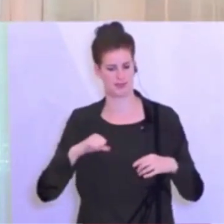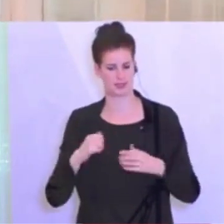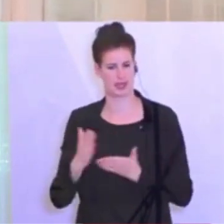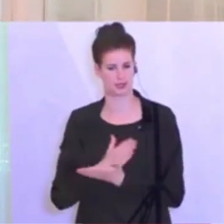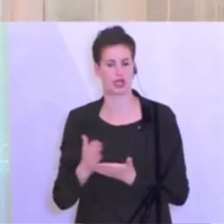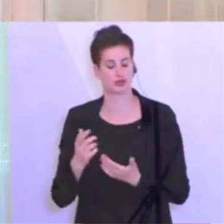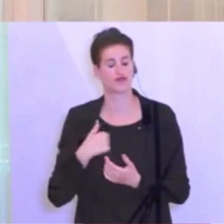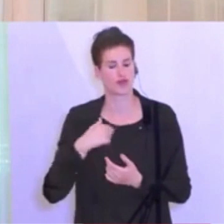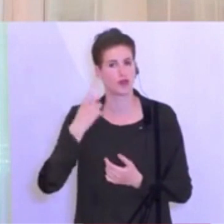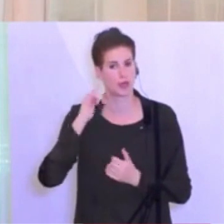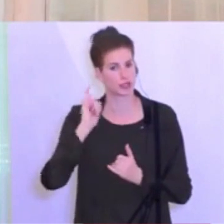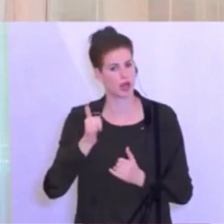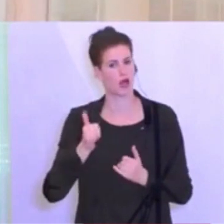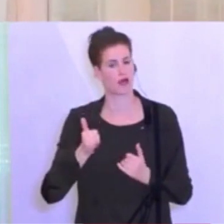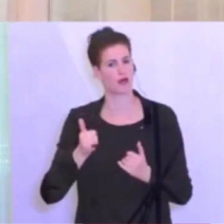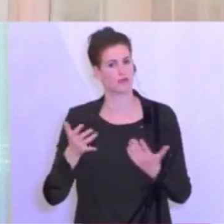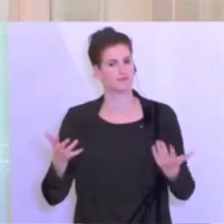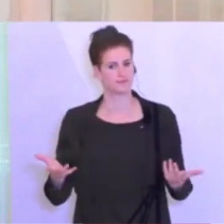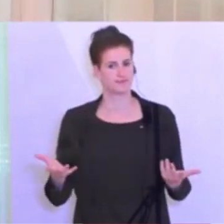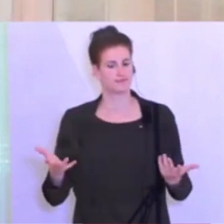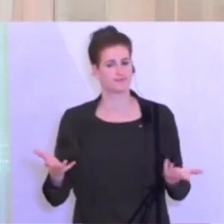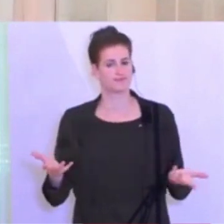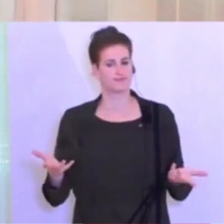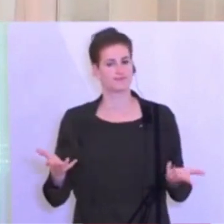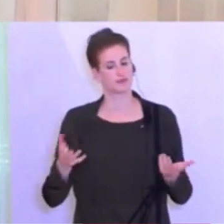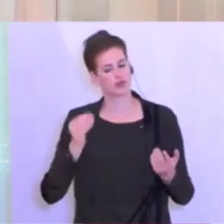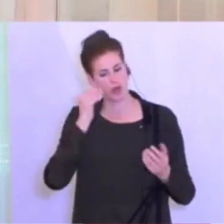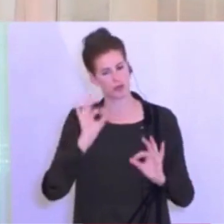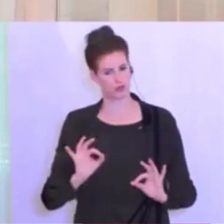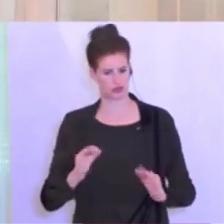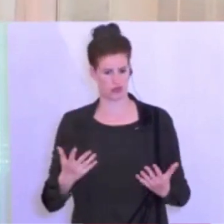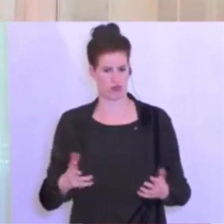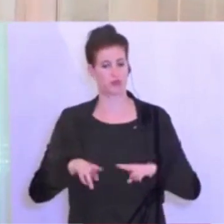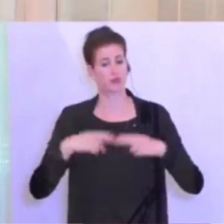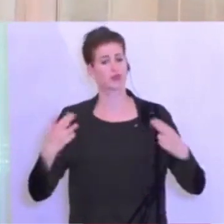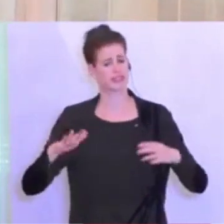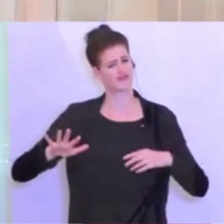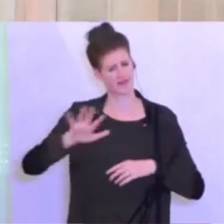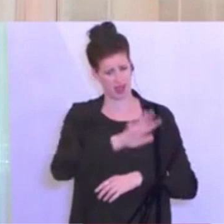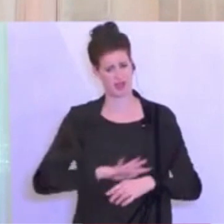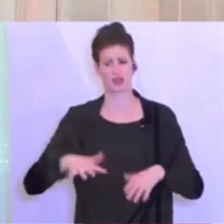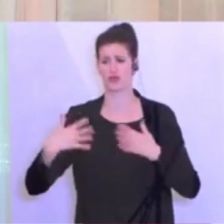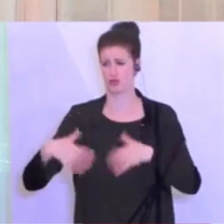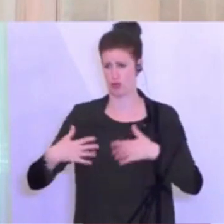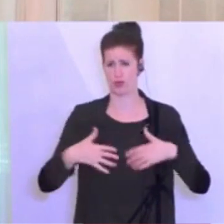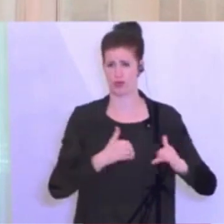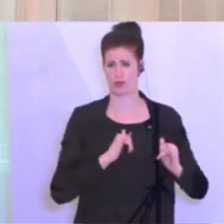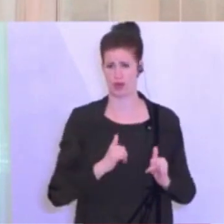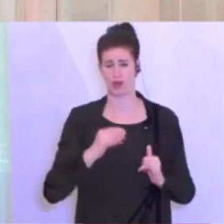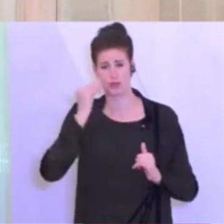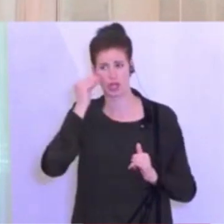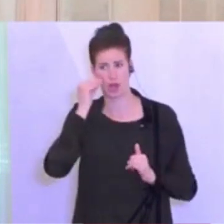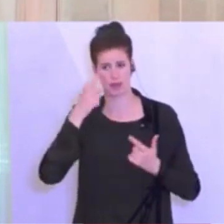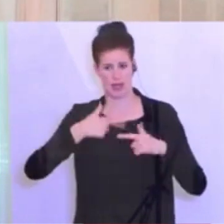als bundesweite Lockerungen. Und ich glaube, das ist gut so. Und da wird es auch, glaube ich, Verständnis seitens der Länder und